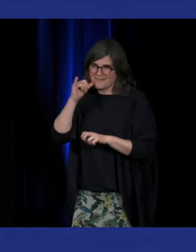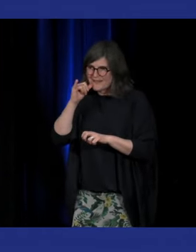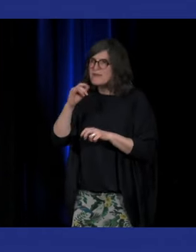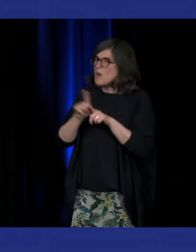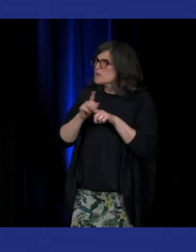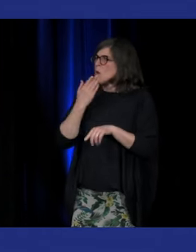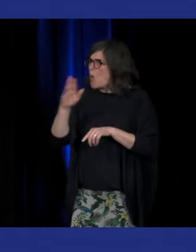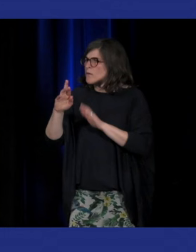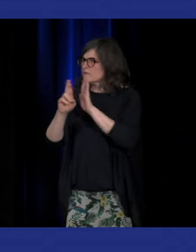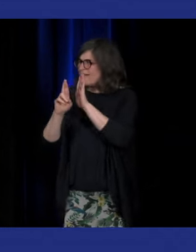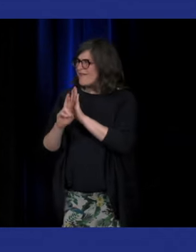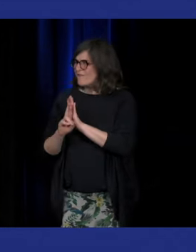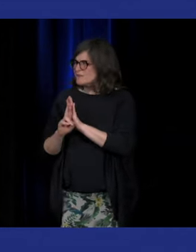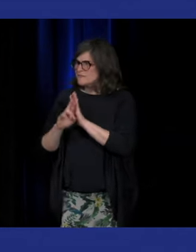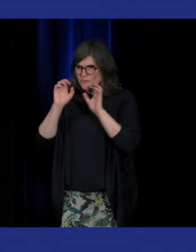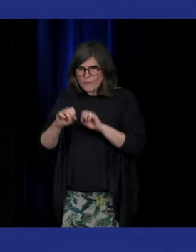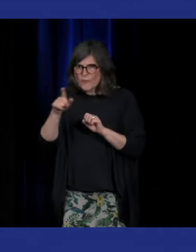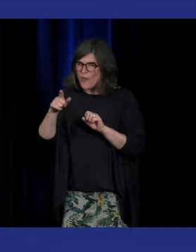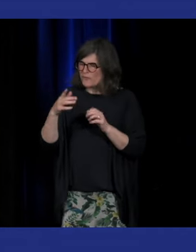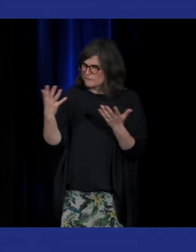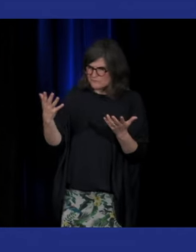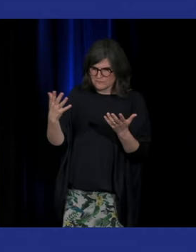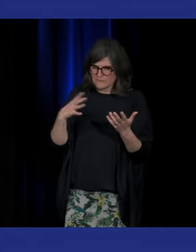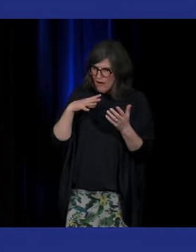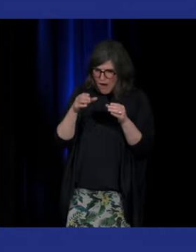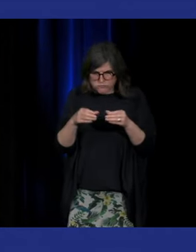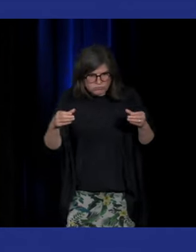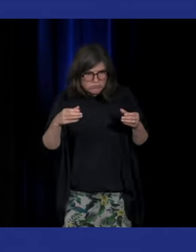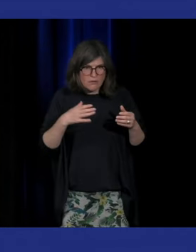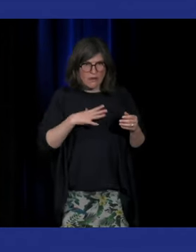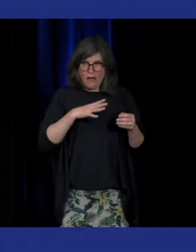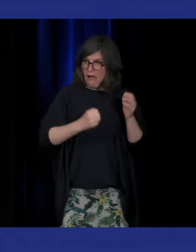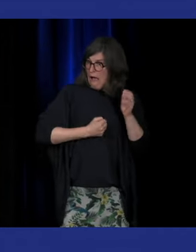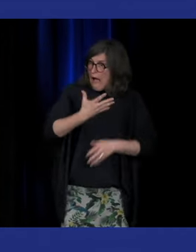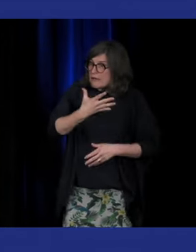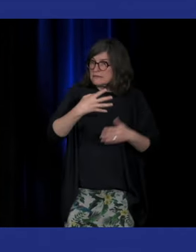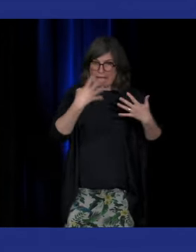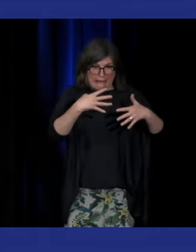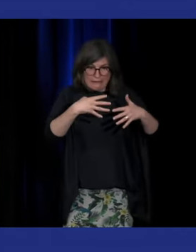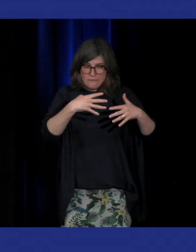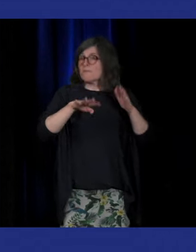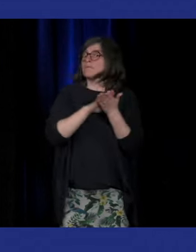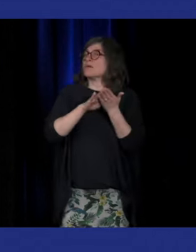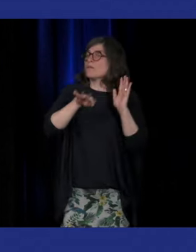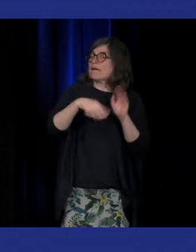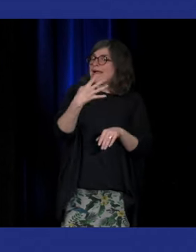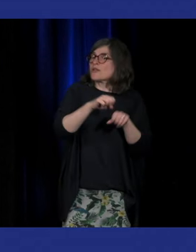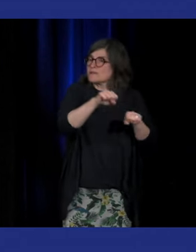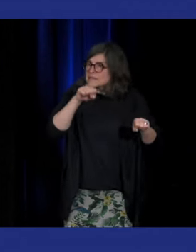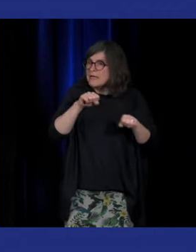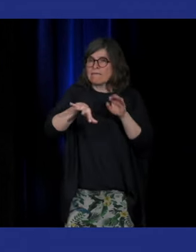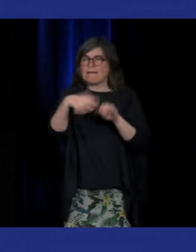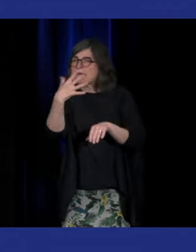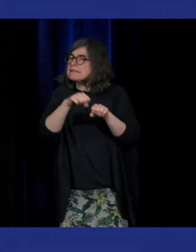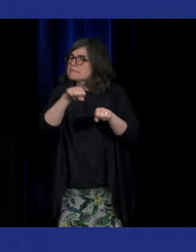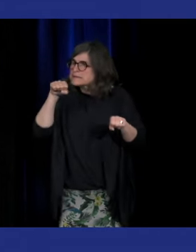références qu'on vous a données. où on peut voir certains artistes au XIVe siècle, au XVe siècle, au XVIe siècle, des artistes qui ont été